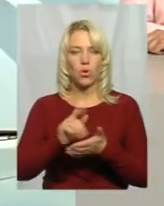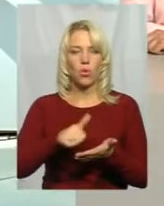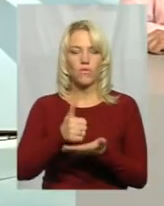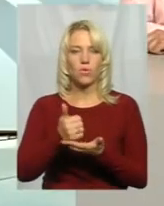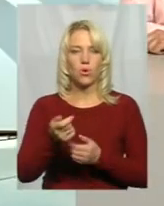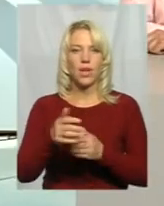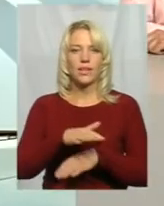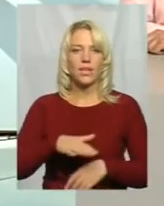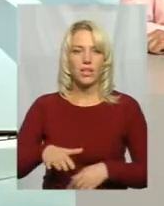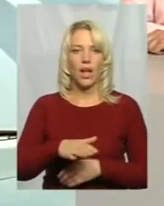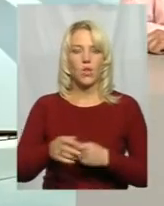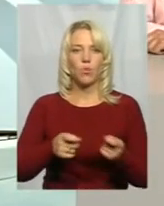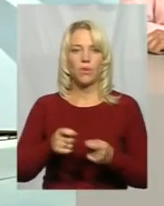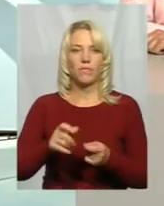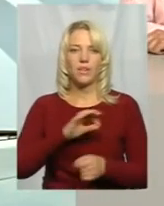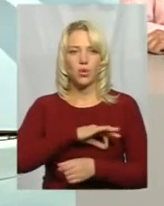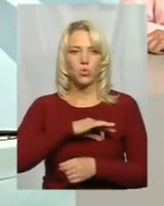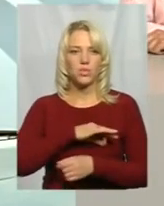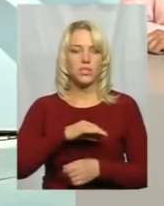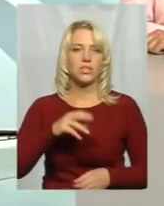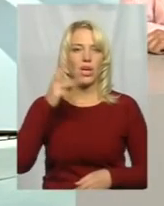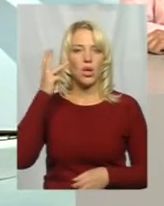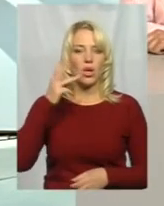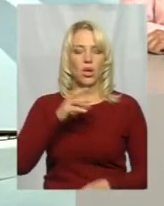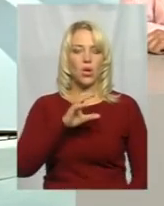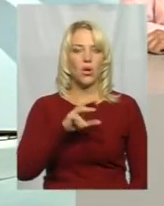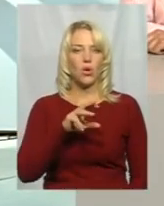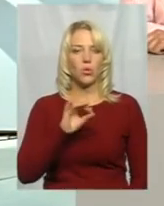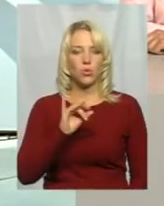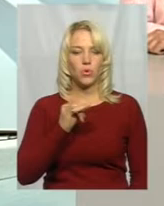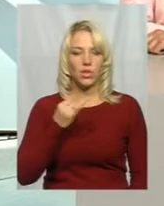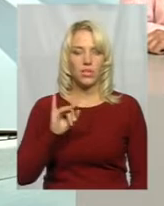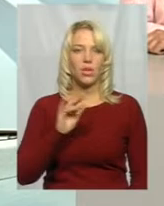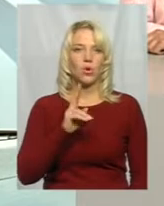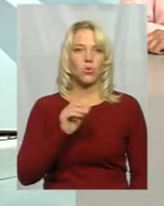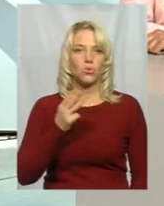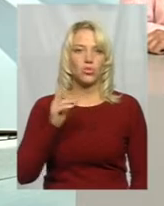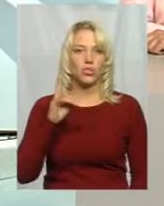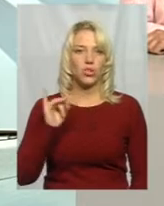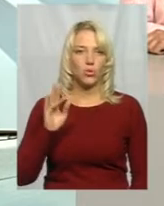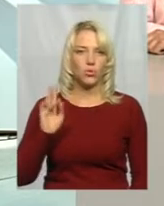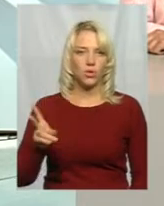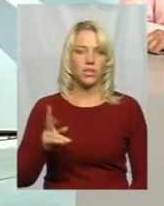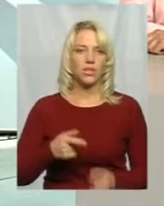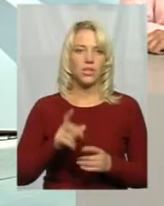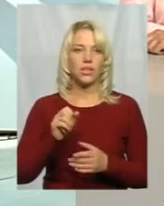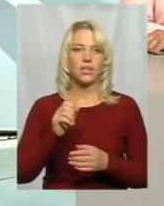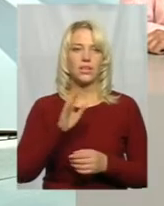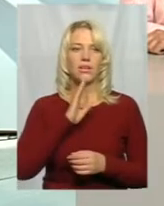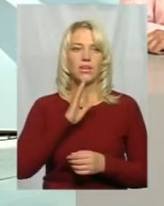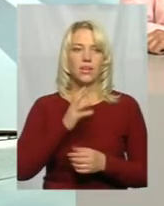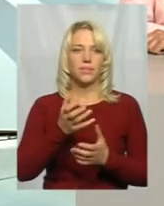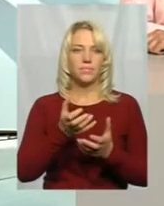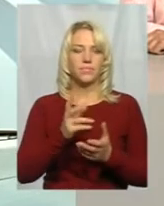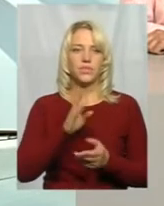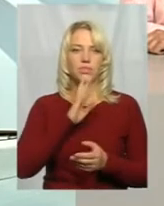юстиції у Хмельницькій області Юрієм Кушніруком і хмельничанкою та стягувачкою аліментів Іриною Юрчук. Добрий